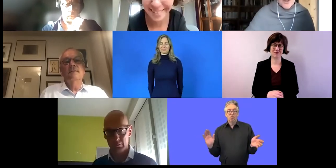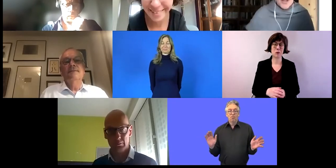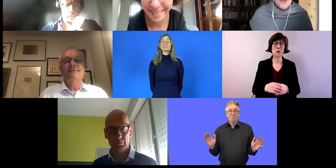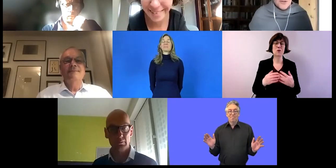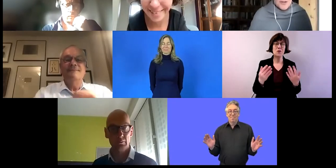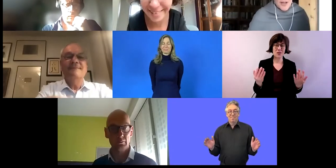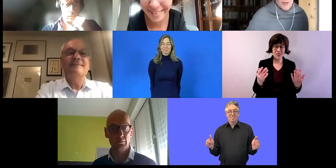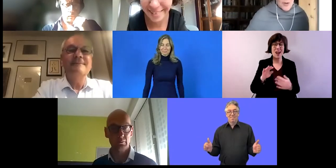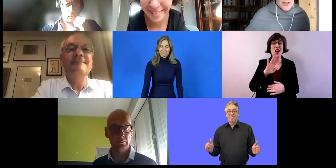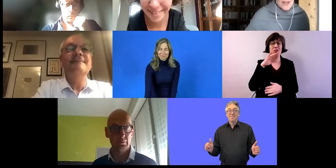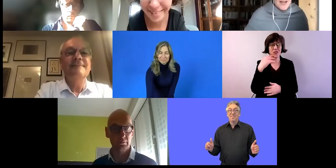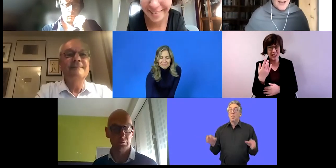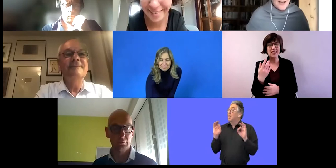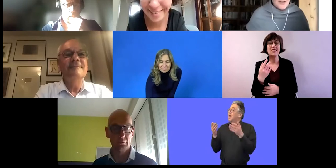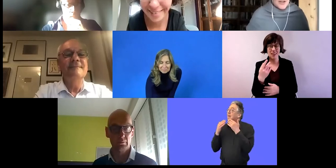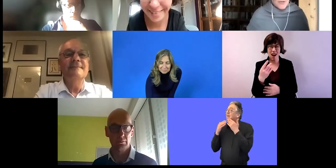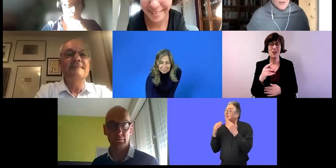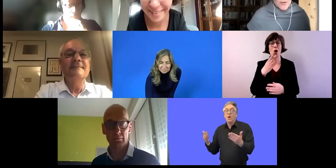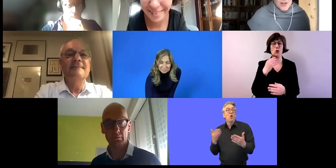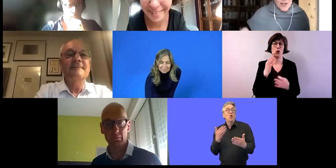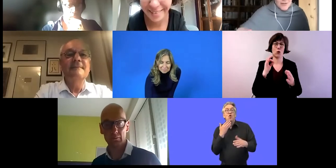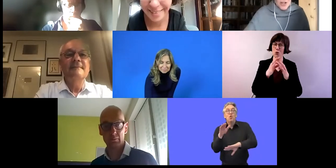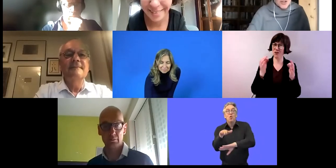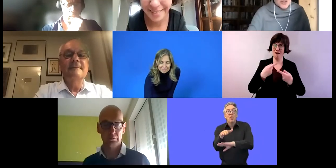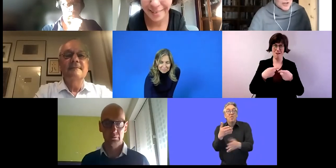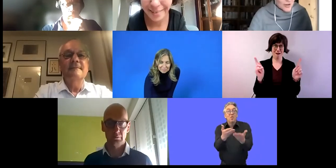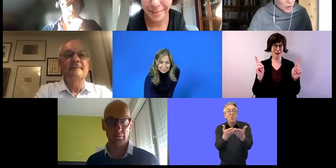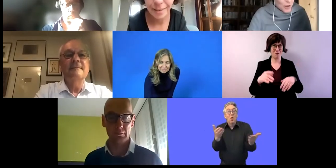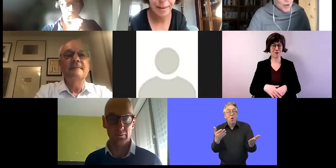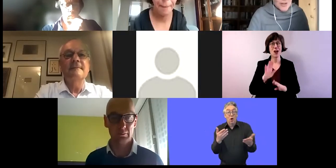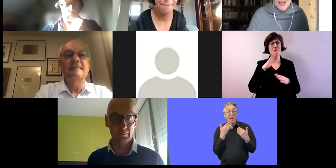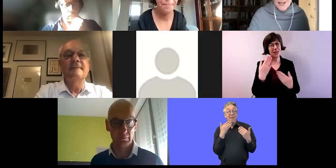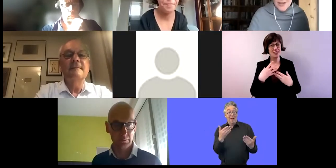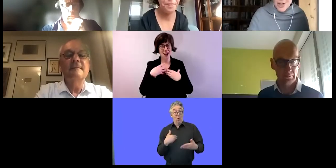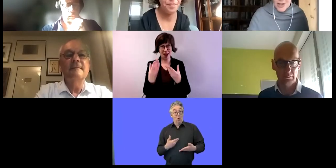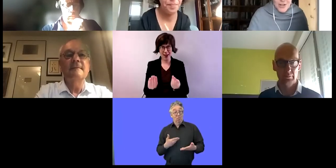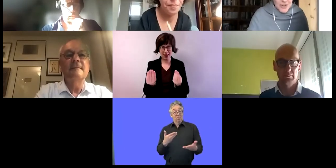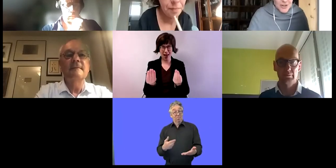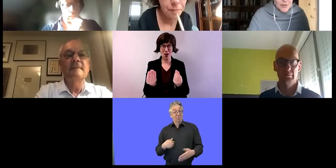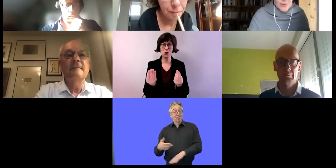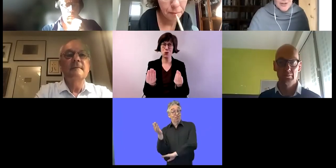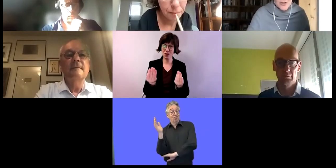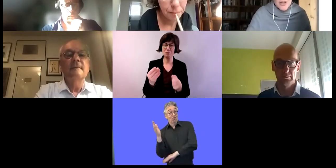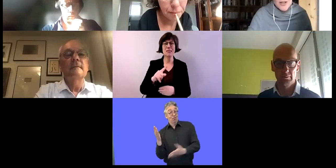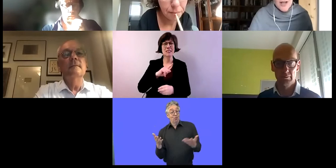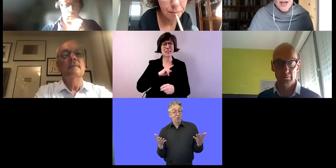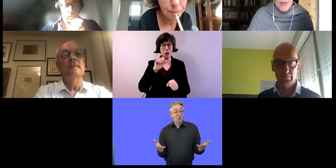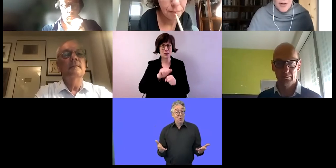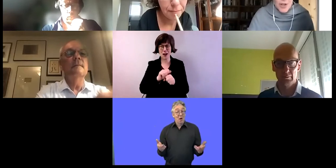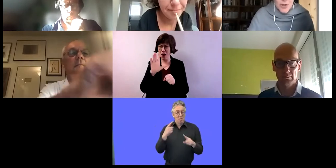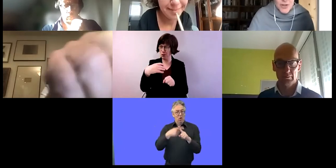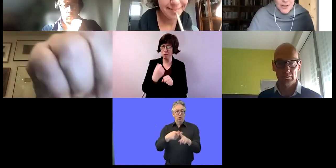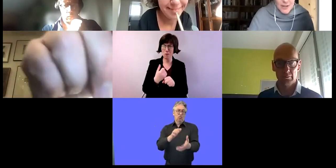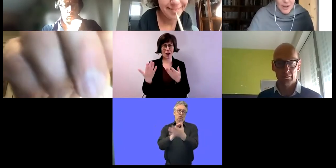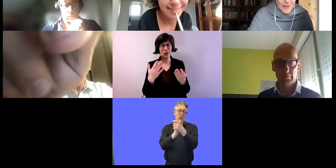Vielen Dank für die Einladung, sodass ich ja heute mitmachen kann.